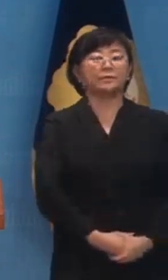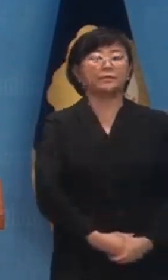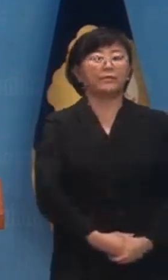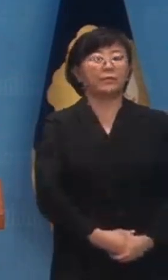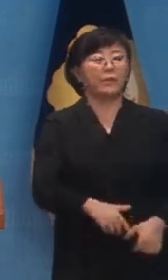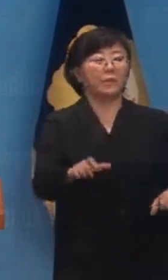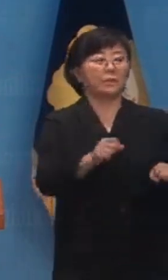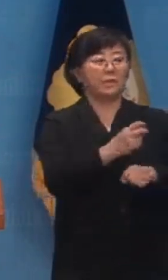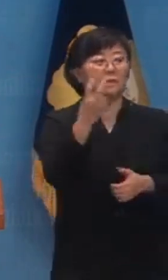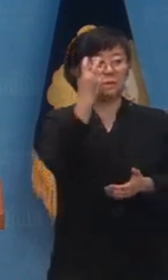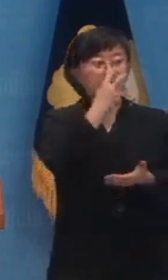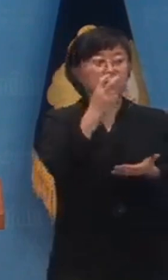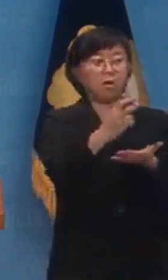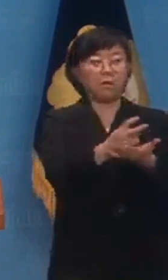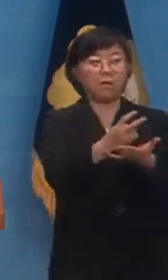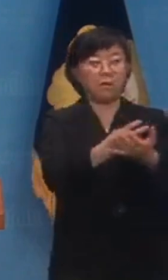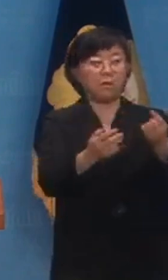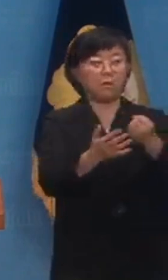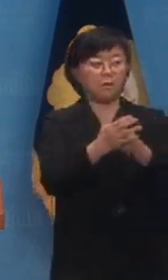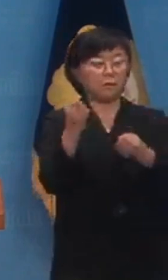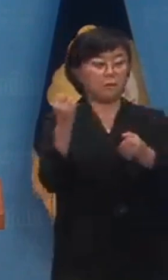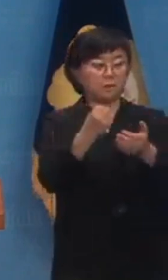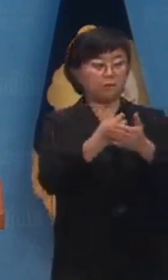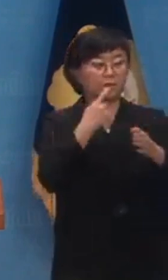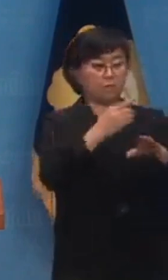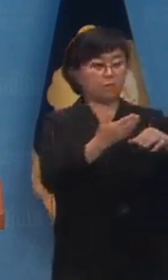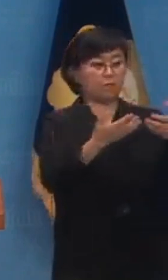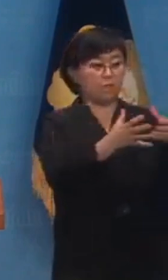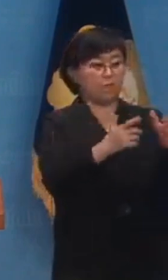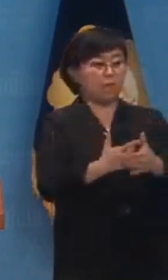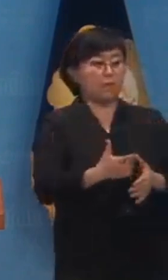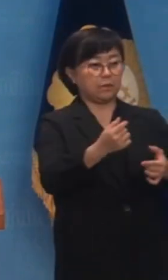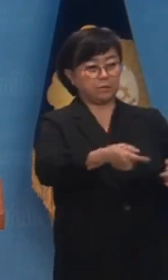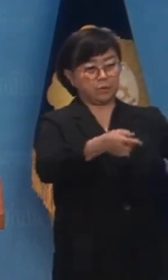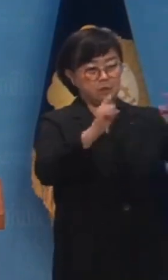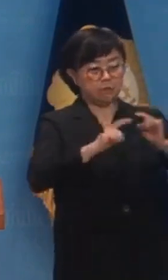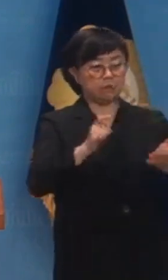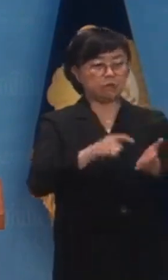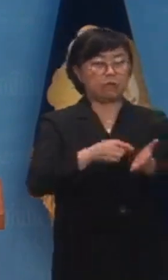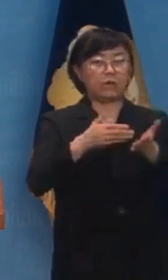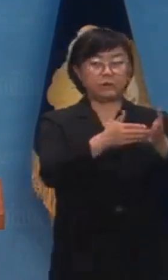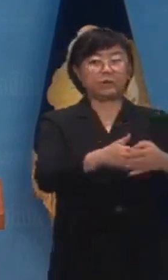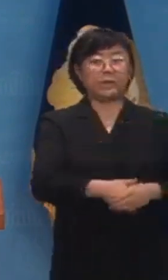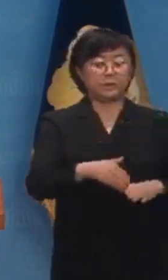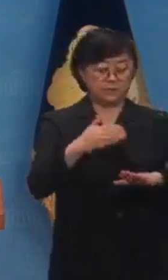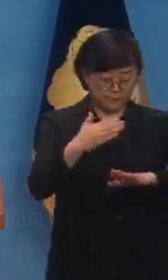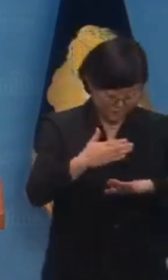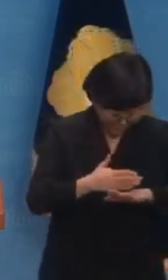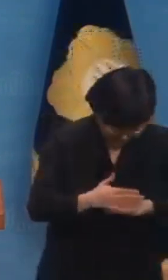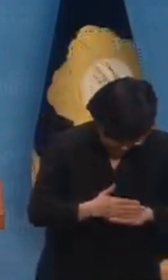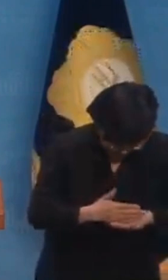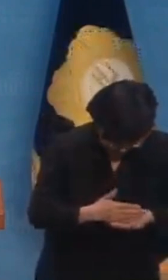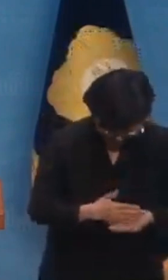쌍특검법 재의 의결에 민주당의 신폭한 동창을 촉구합니다. 감사합니다.